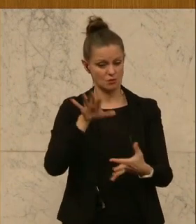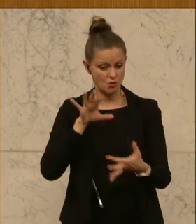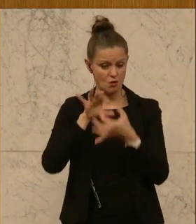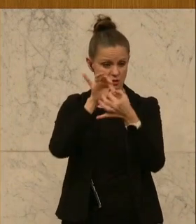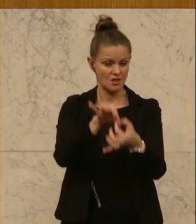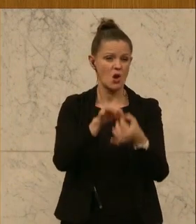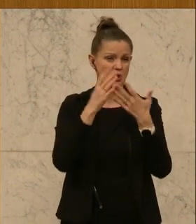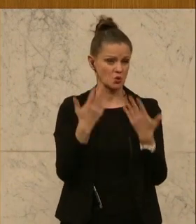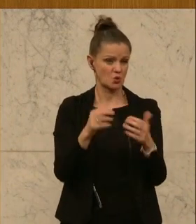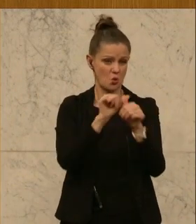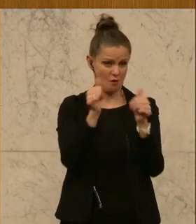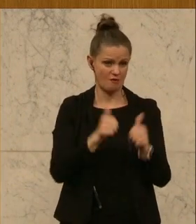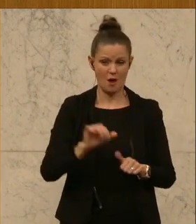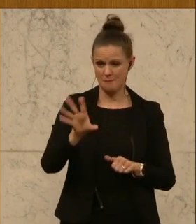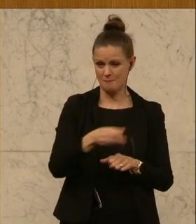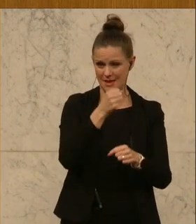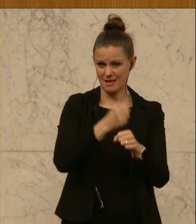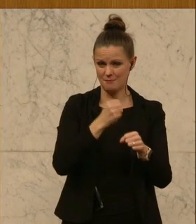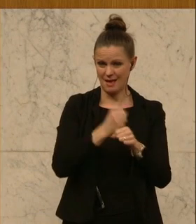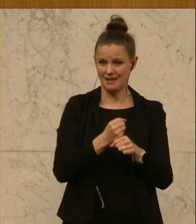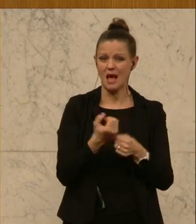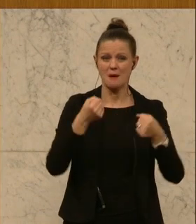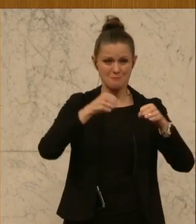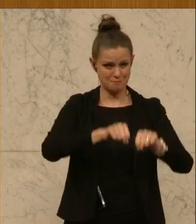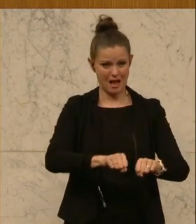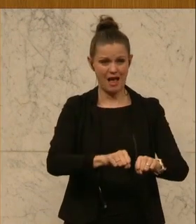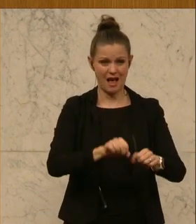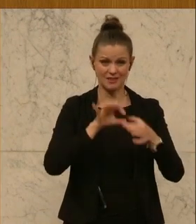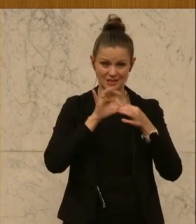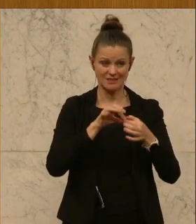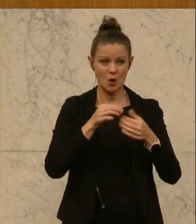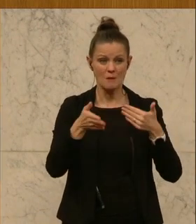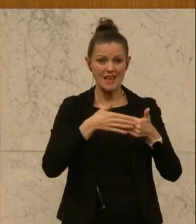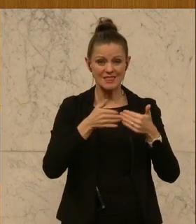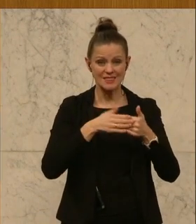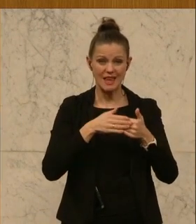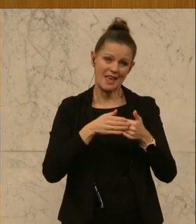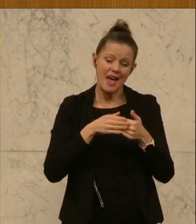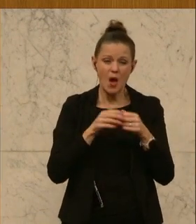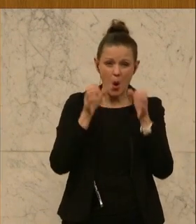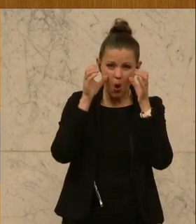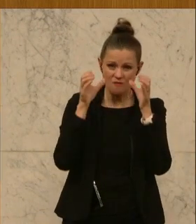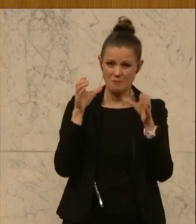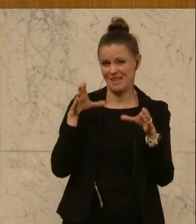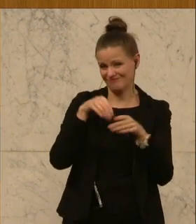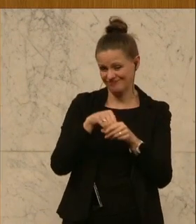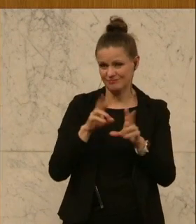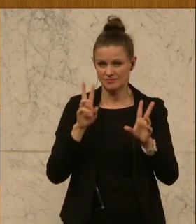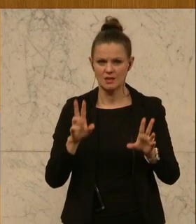diese Art und Weise, einen Mitarbeiter der Notenbank festzumachen, nur weil er eine Nähe zur ÖVP hat, das ist eine